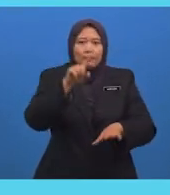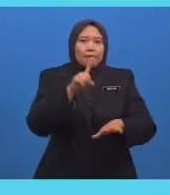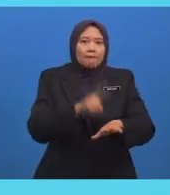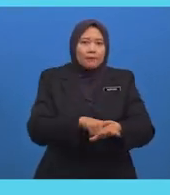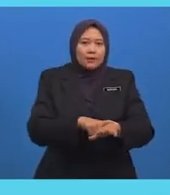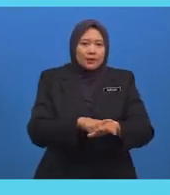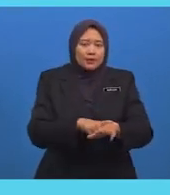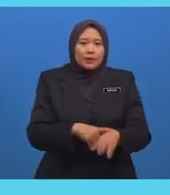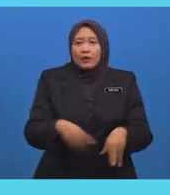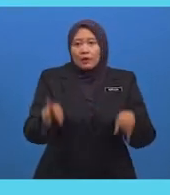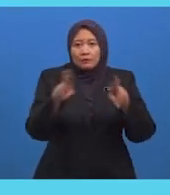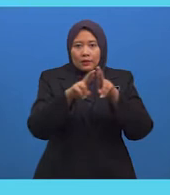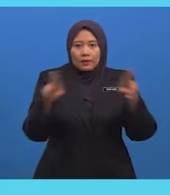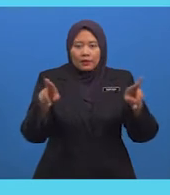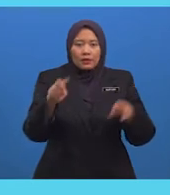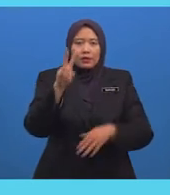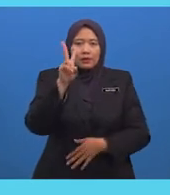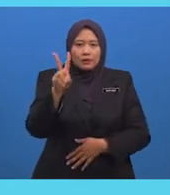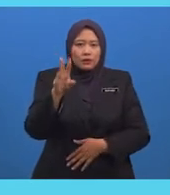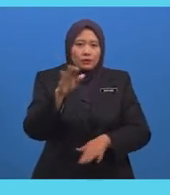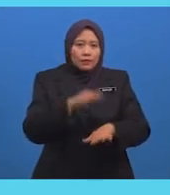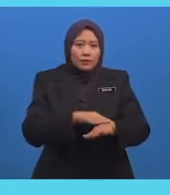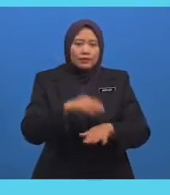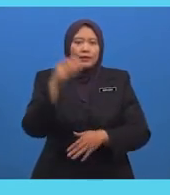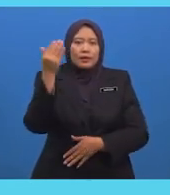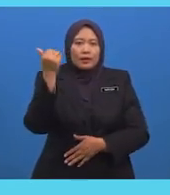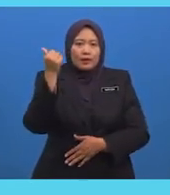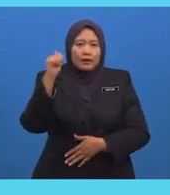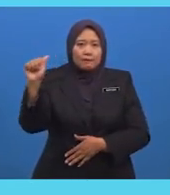Peringkat Kedua Pada Abad Kelapan Masihi